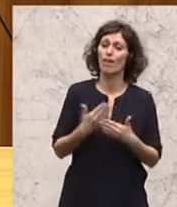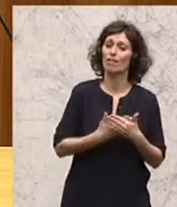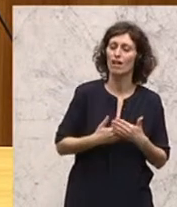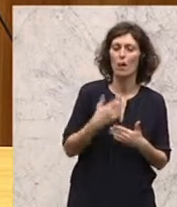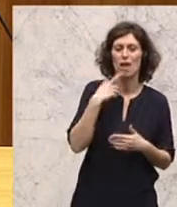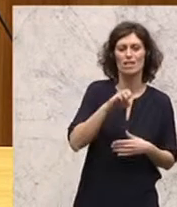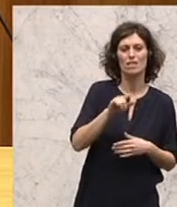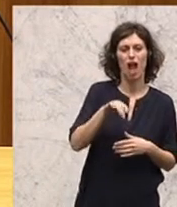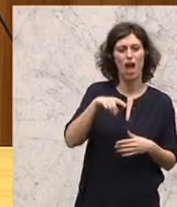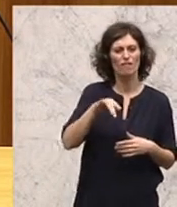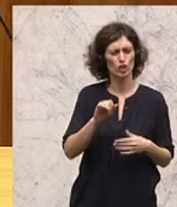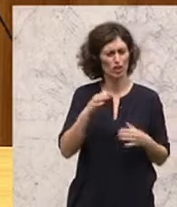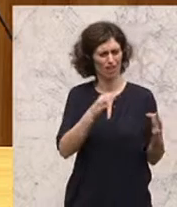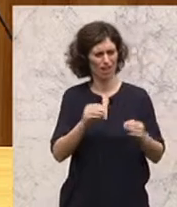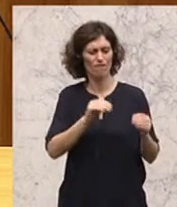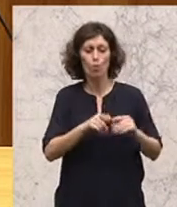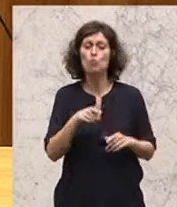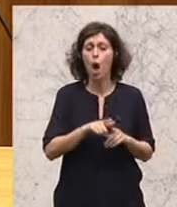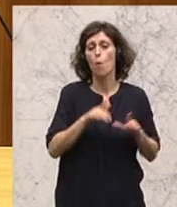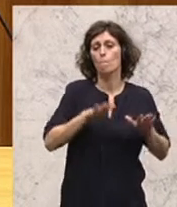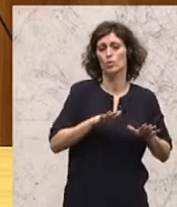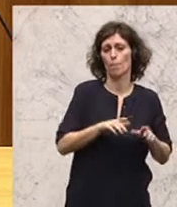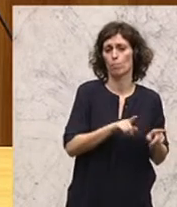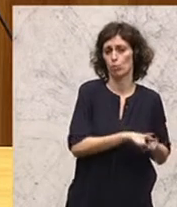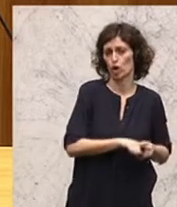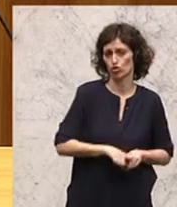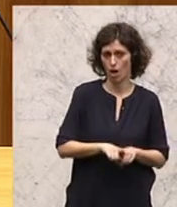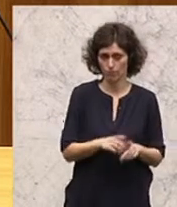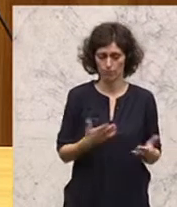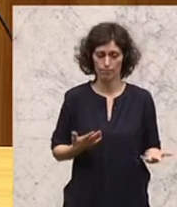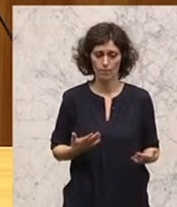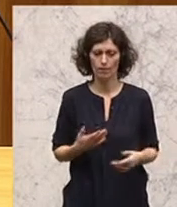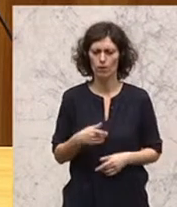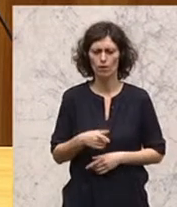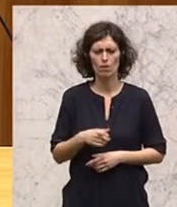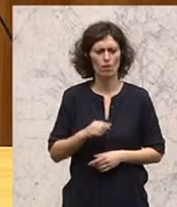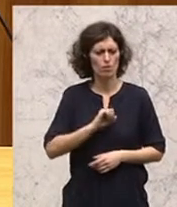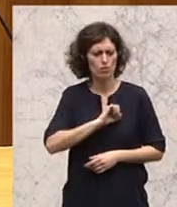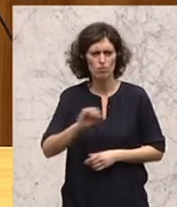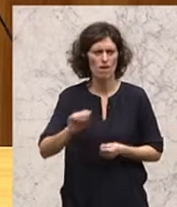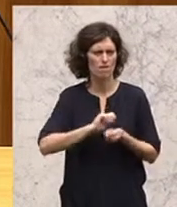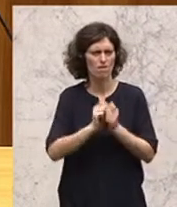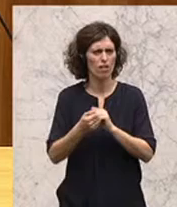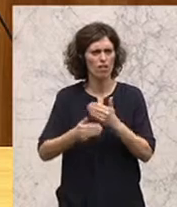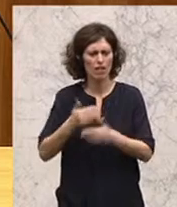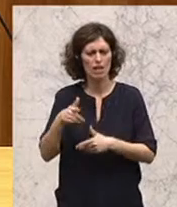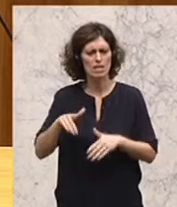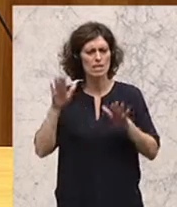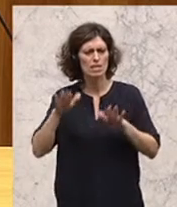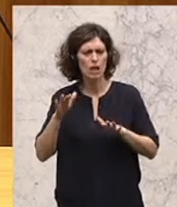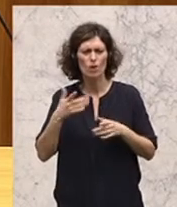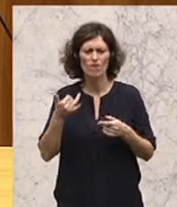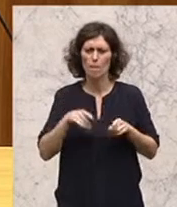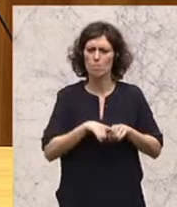allem salafistische Trägervereine und die Muslimbruderschaft. Die rasante Weiterentwicklung der islamischen